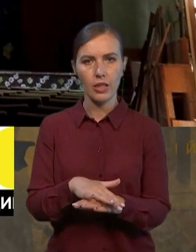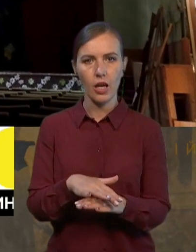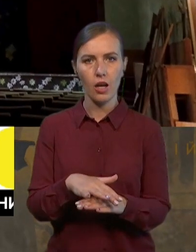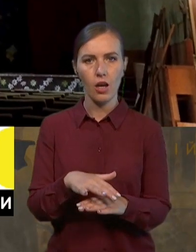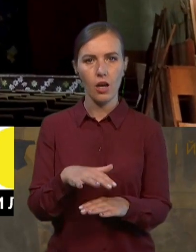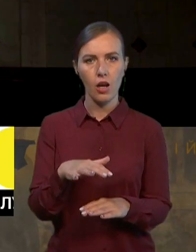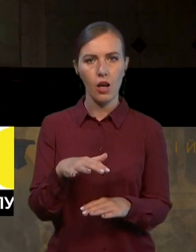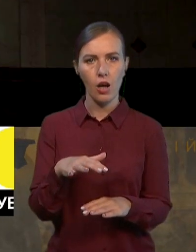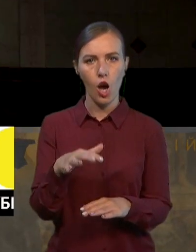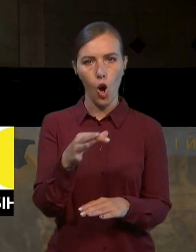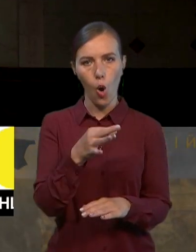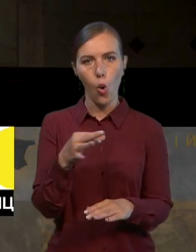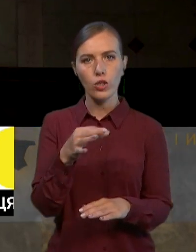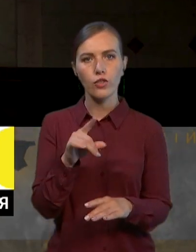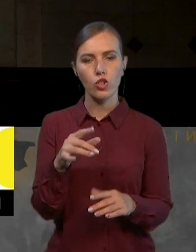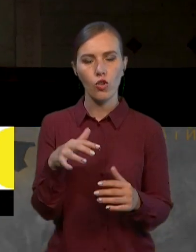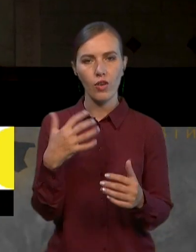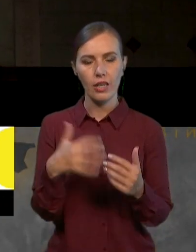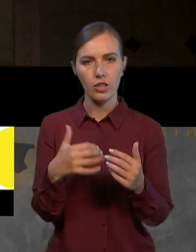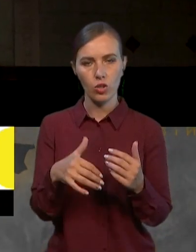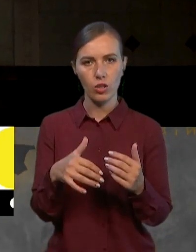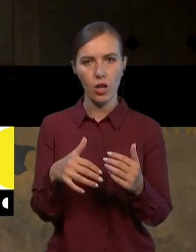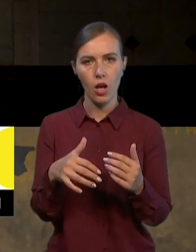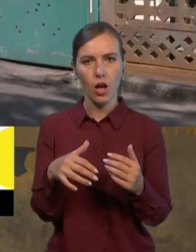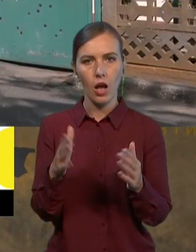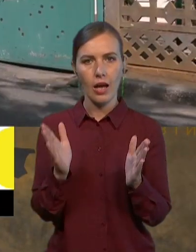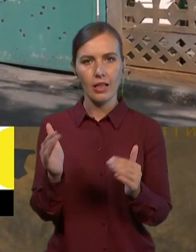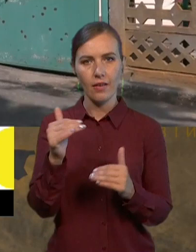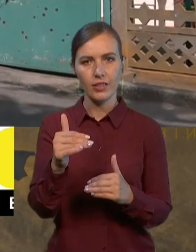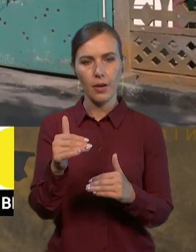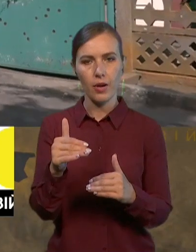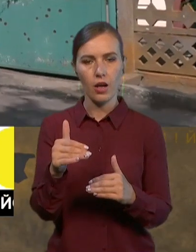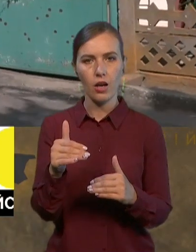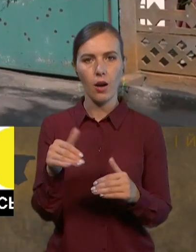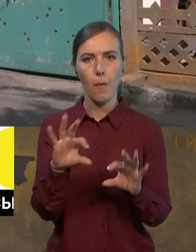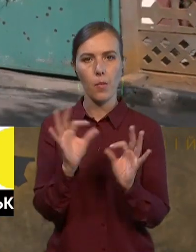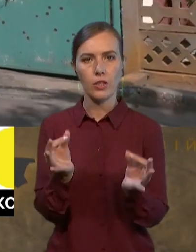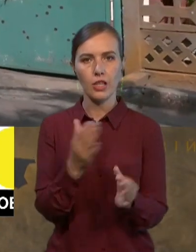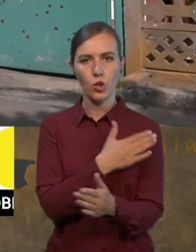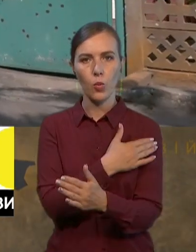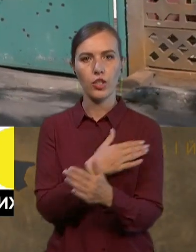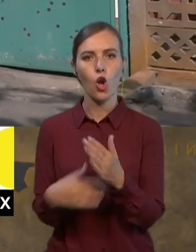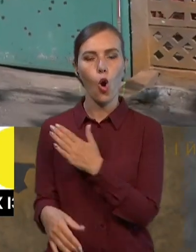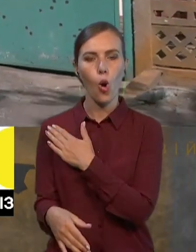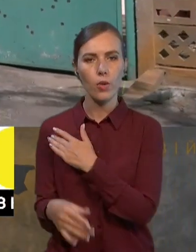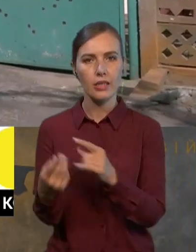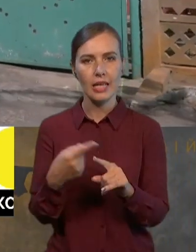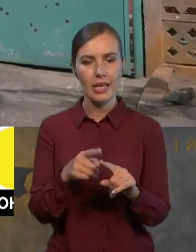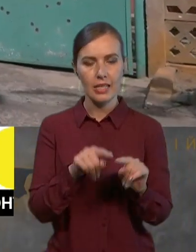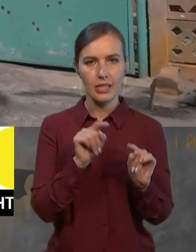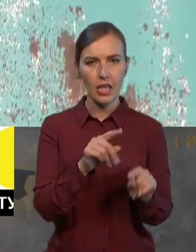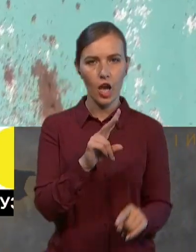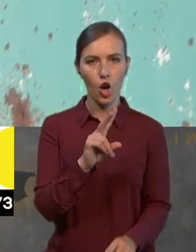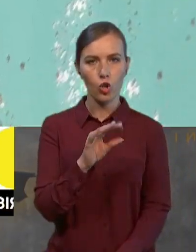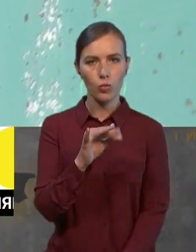в Херсоні. Але саме в рамках проєкту «Пліч-Опліч» це Кочубеївська громада. Особисто разом з Олексієм